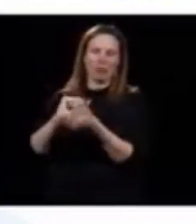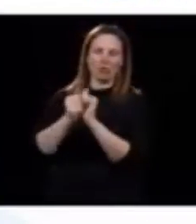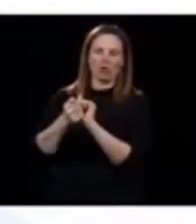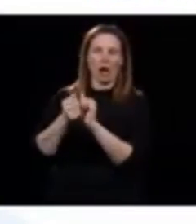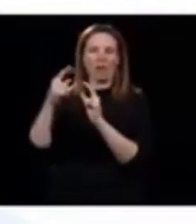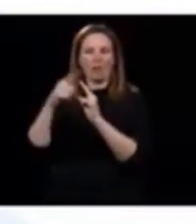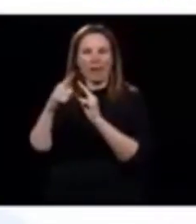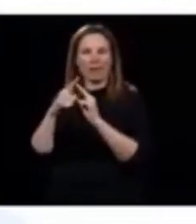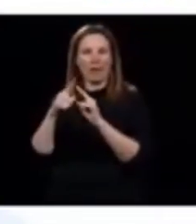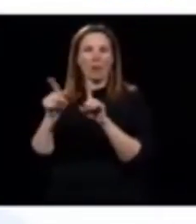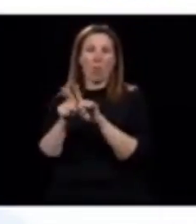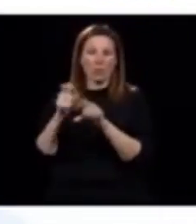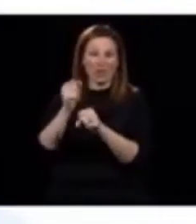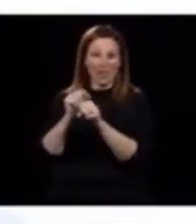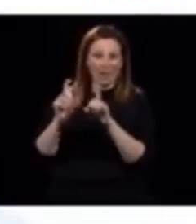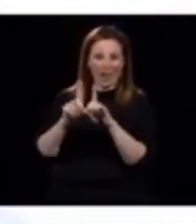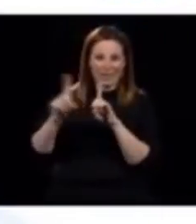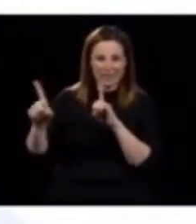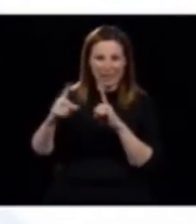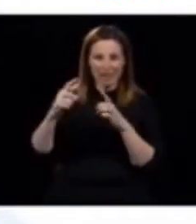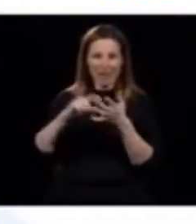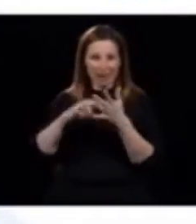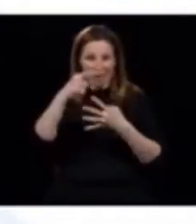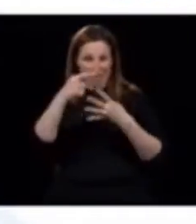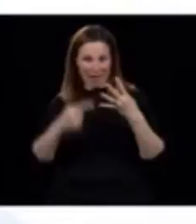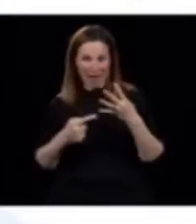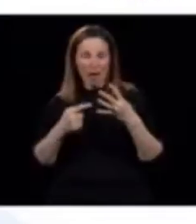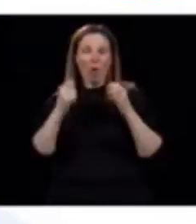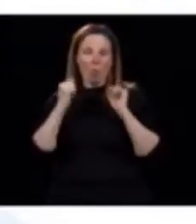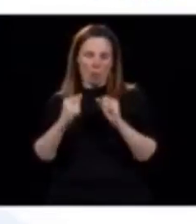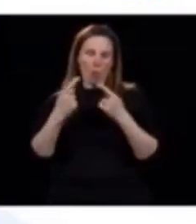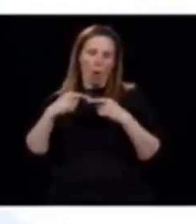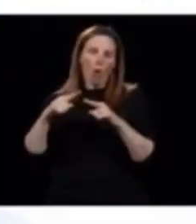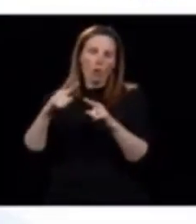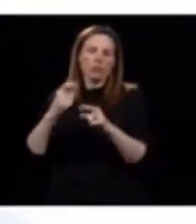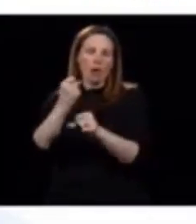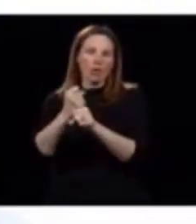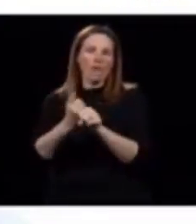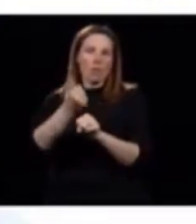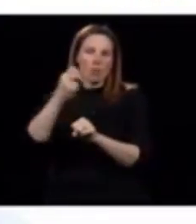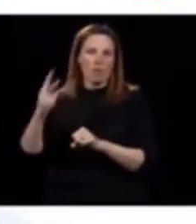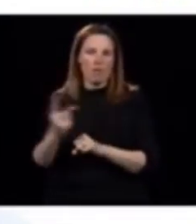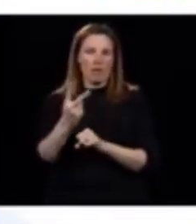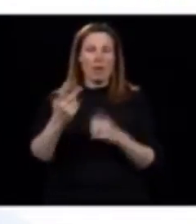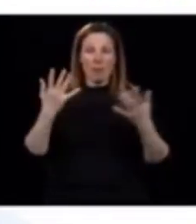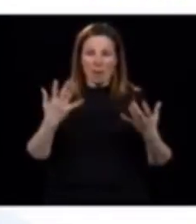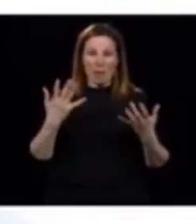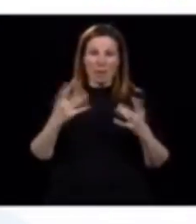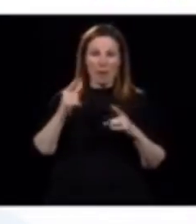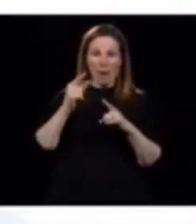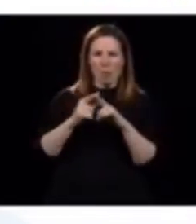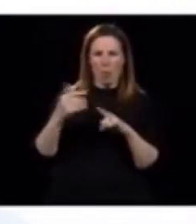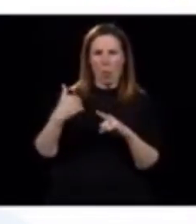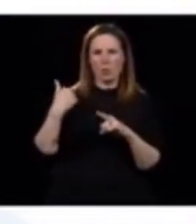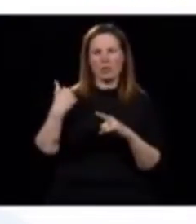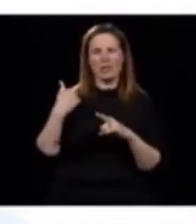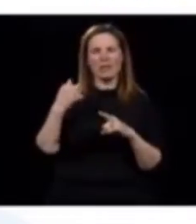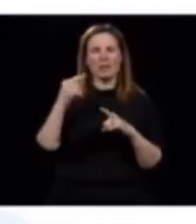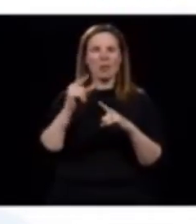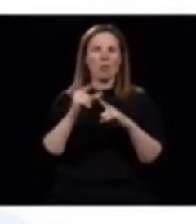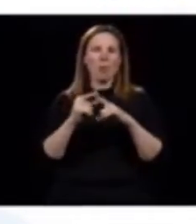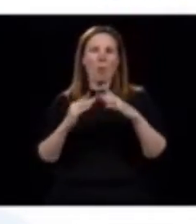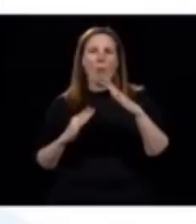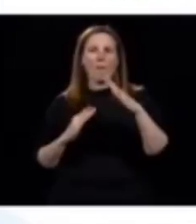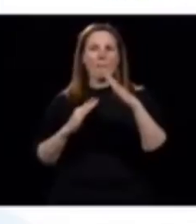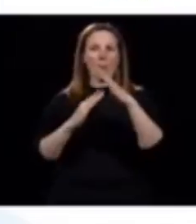les remettre en fonction. Et d'ailleurs, cette pause, qui est le terme qu'on a employé au Québec, que le